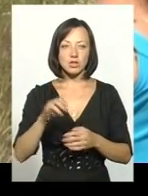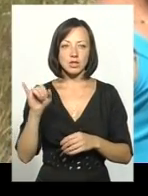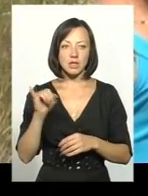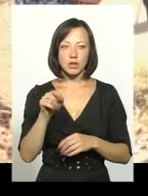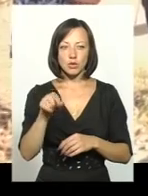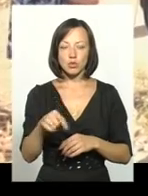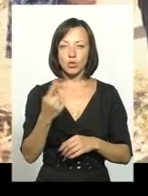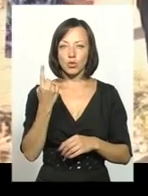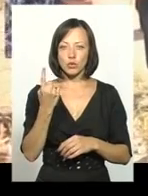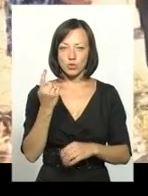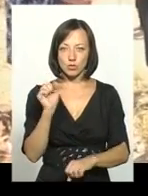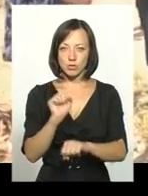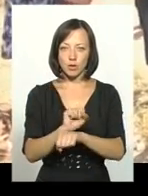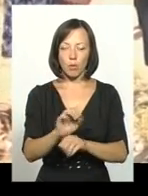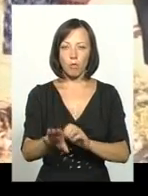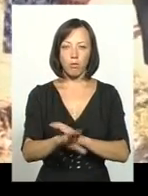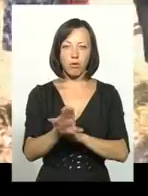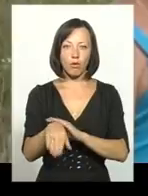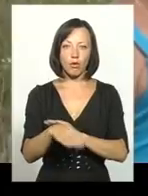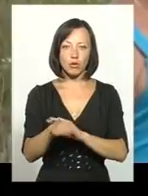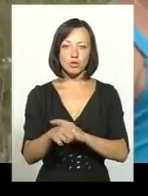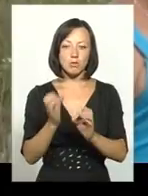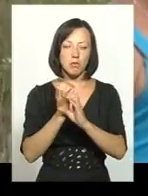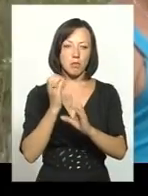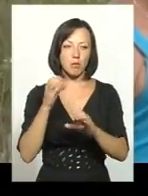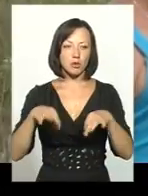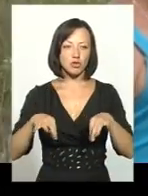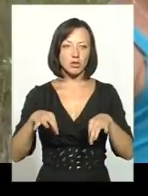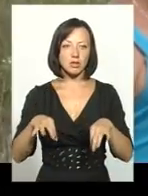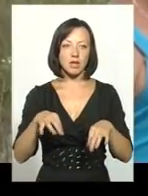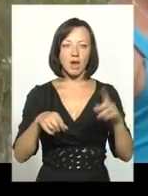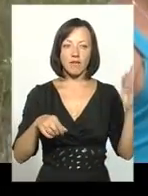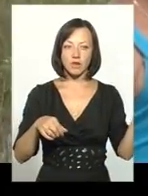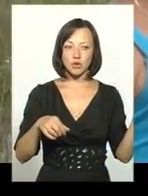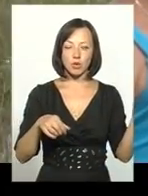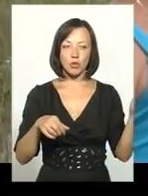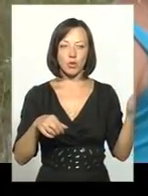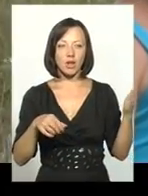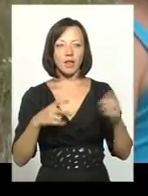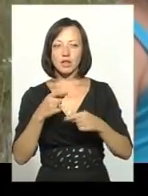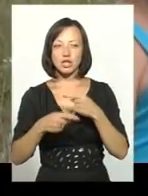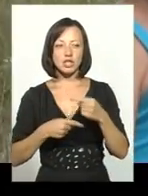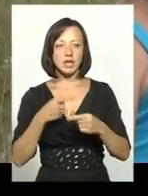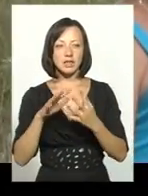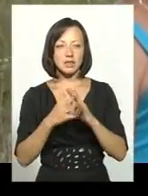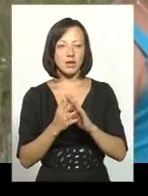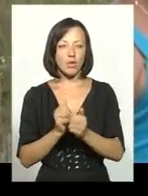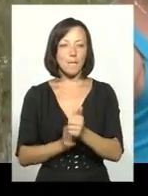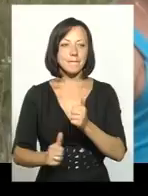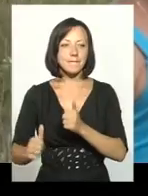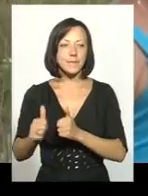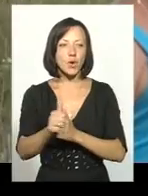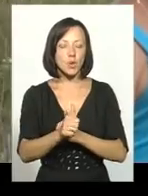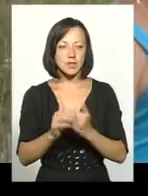то ми тут одну зупинили, порожню машину. Ми там стоїмо, а вони з цієї сторони, вже не через село, а поза